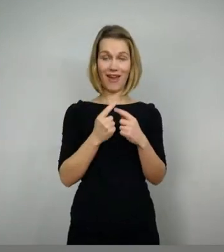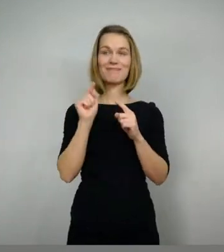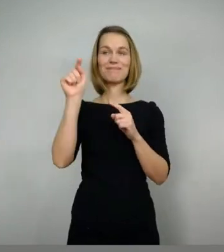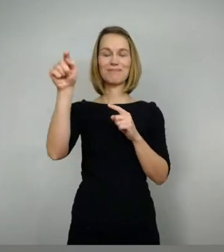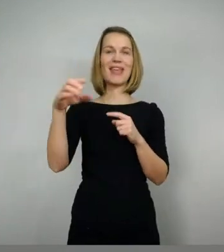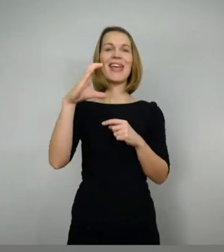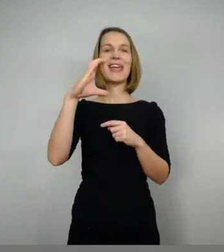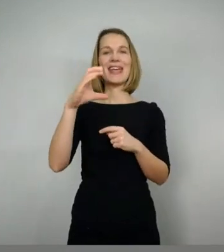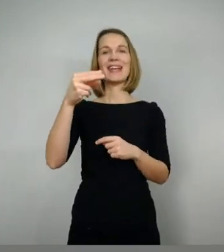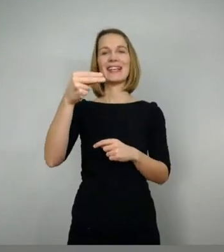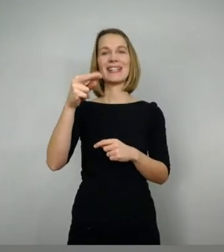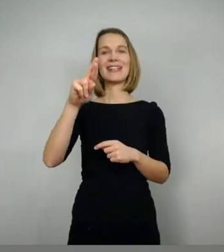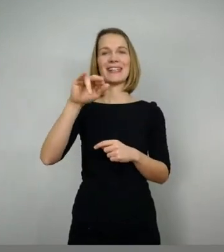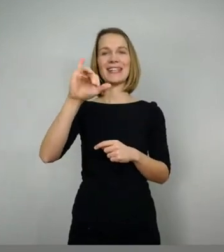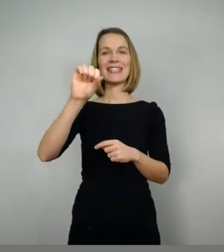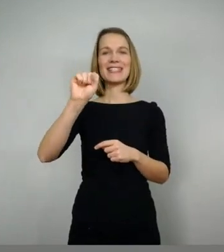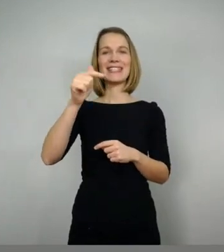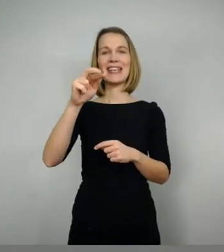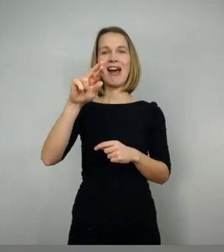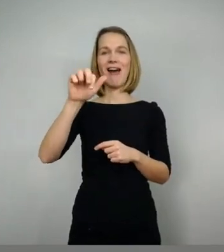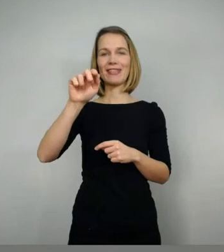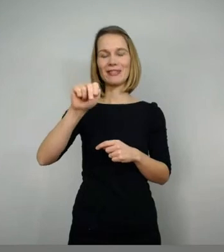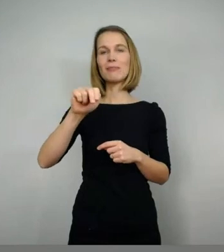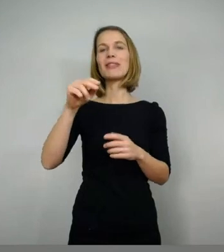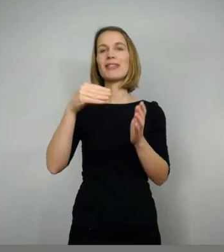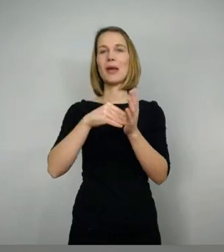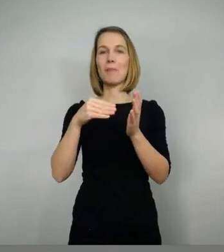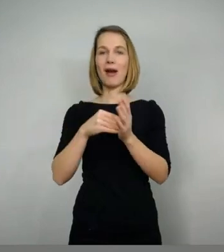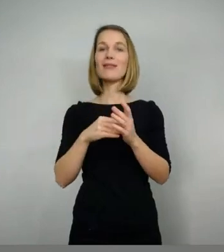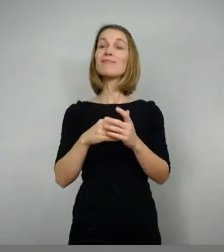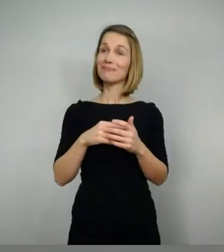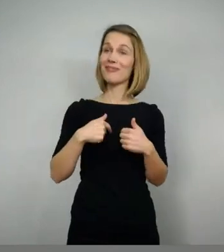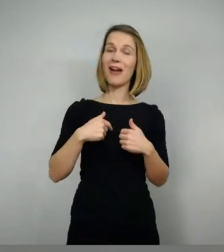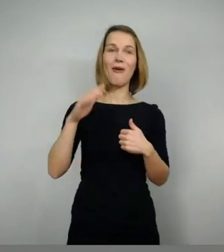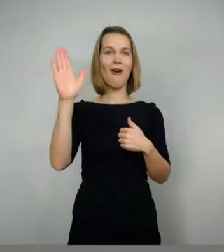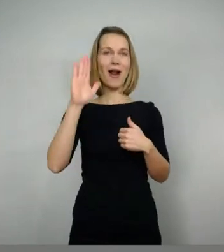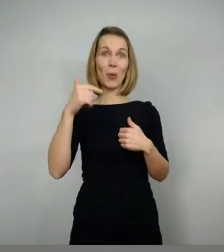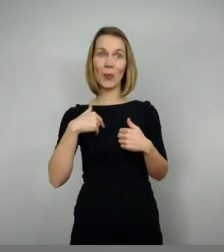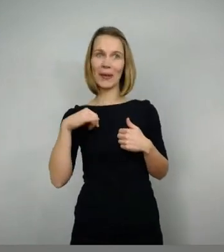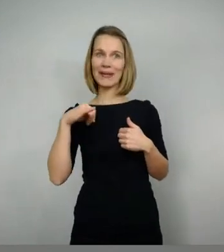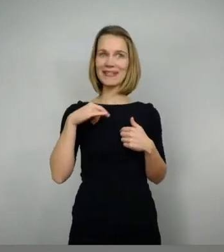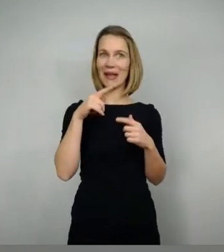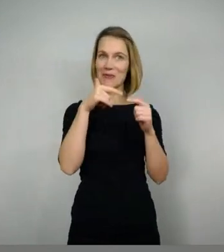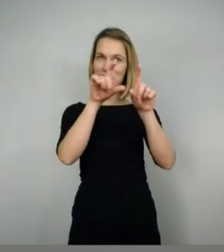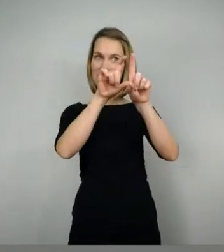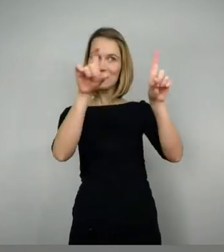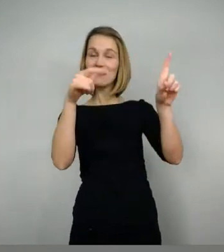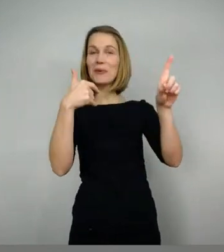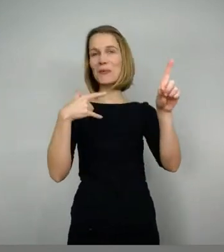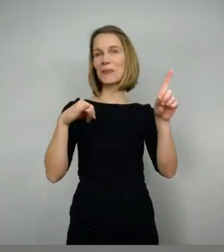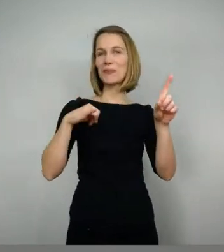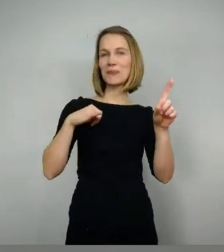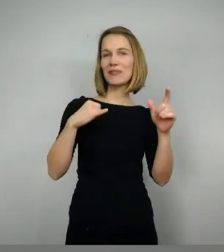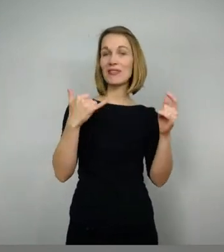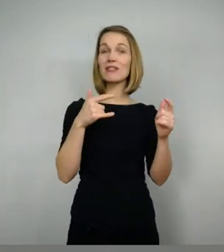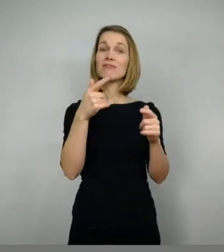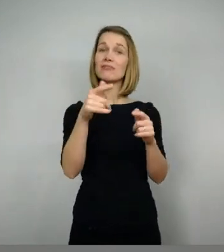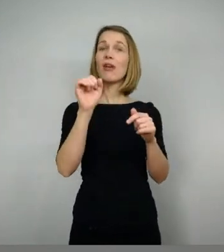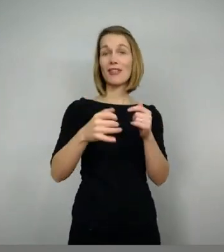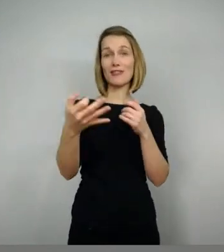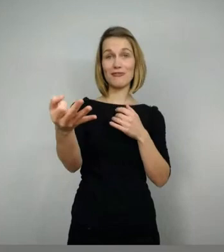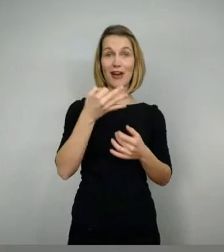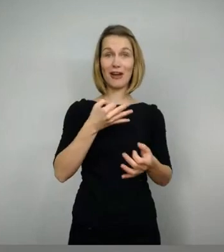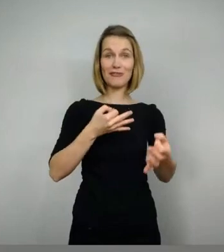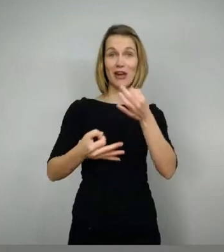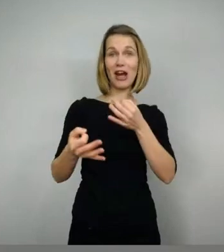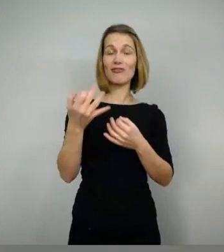ein spannendes Gerne Lernen mit dir. Das klingt ja auch schon sehr interessant, was da steht, da bin ich echt mal gespannt. Und ja, ihr könnt euch auch wieder Fragen stellen bei YouTube und bei